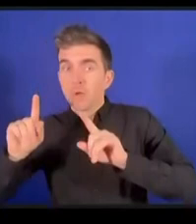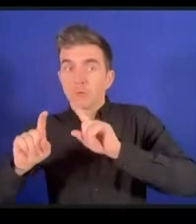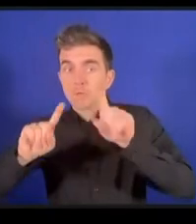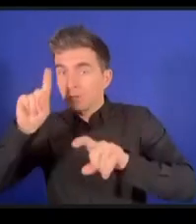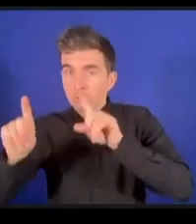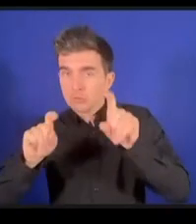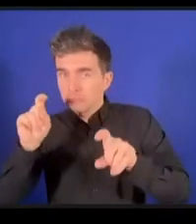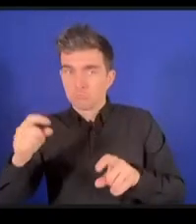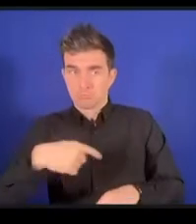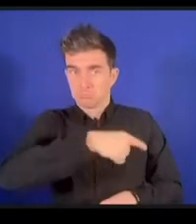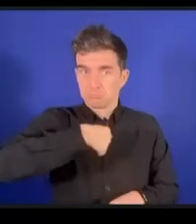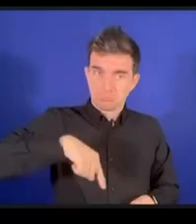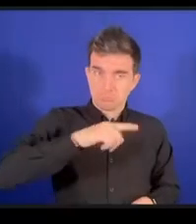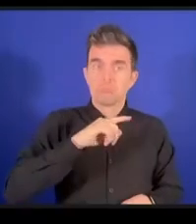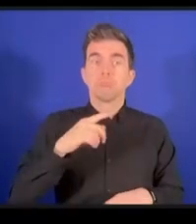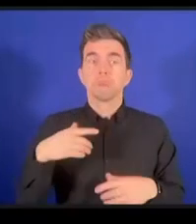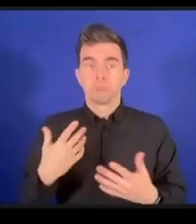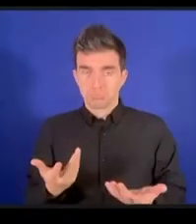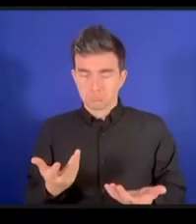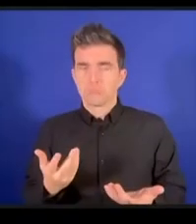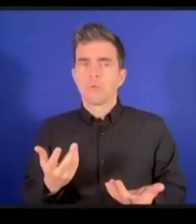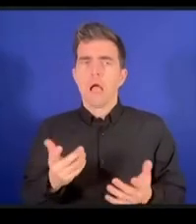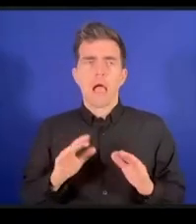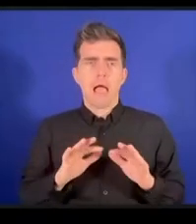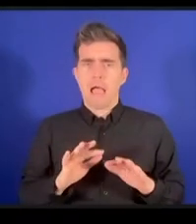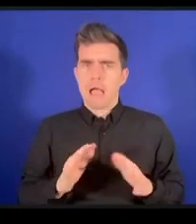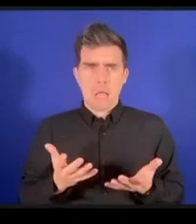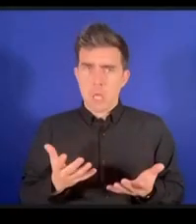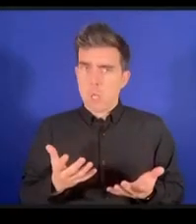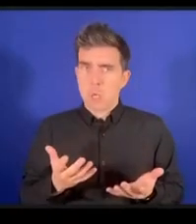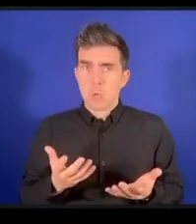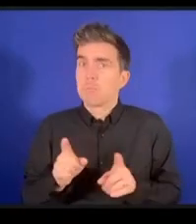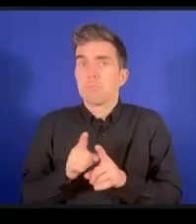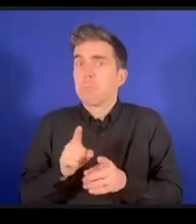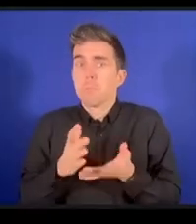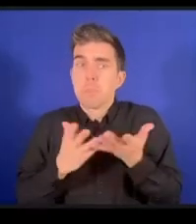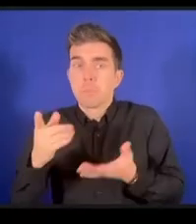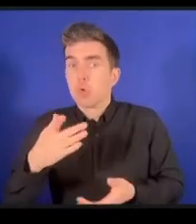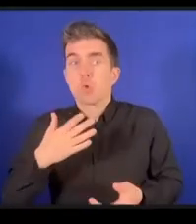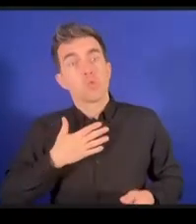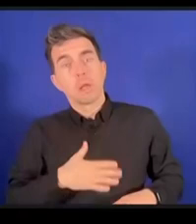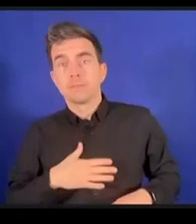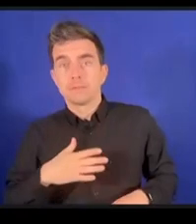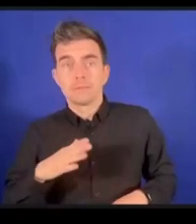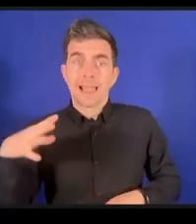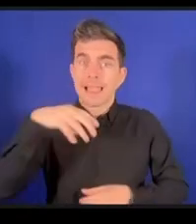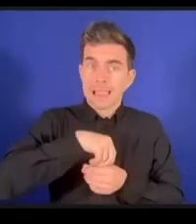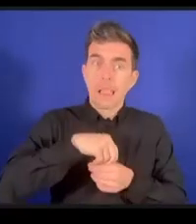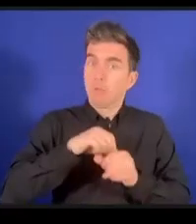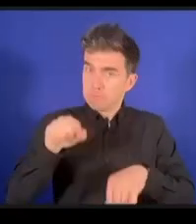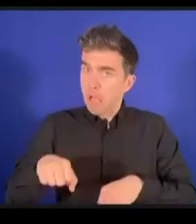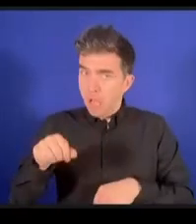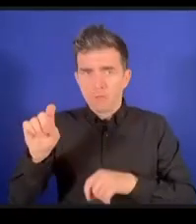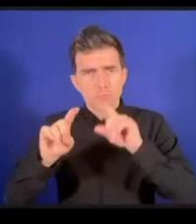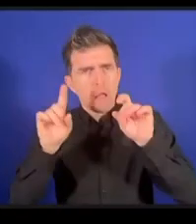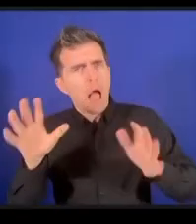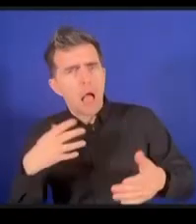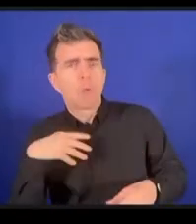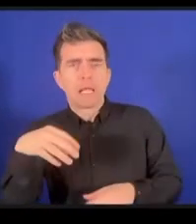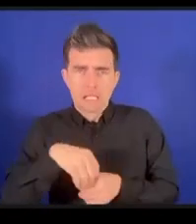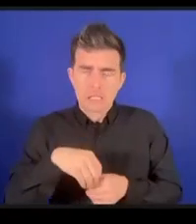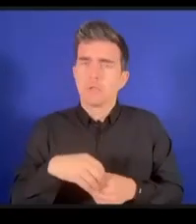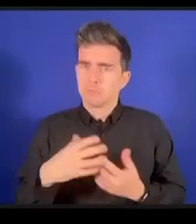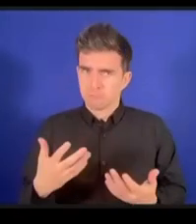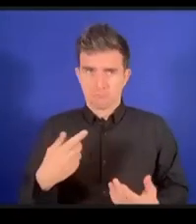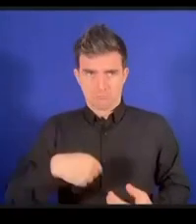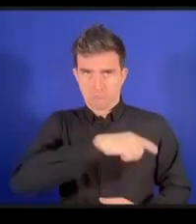つまりどれかのDCに参加したいとかそういうことでも結構ですので誰でも結構ですご質問がありましたら